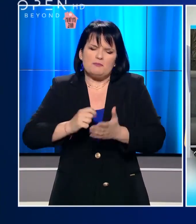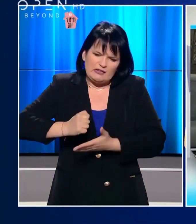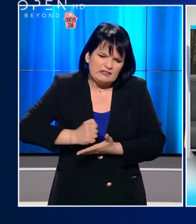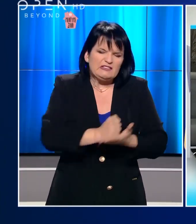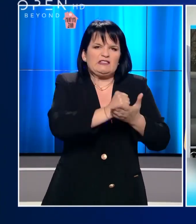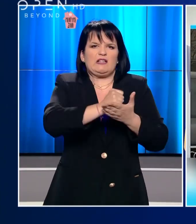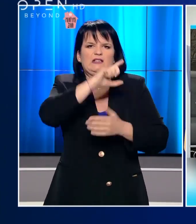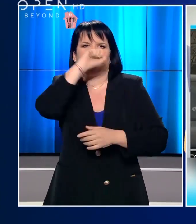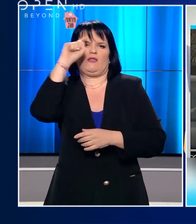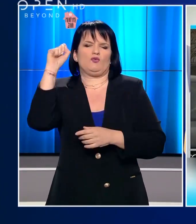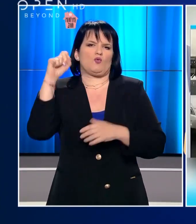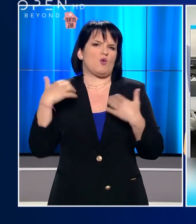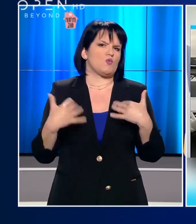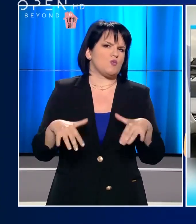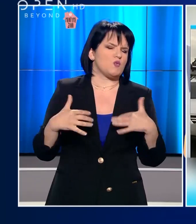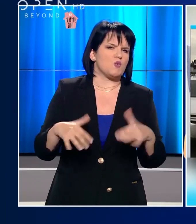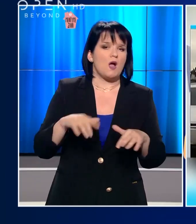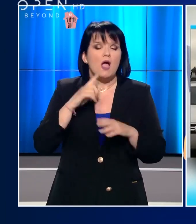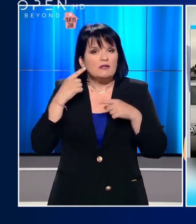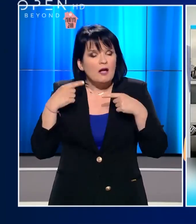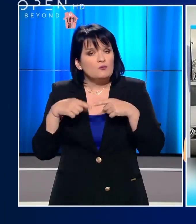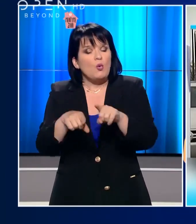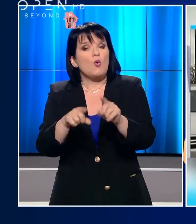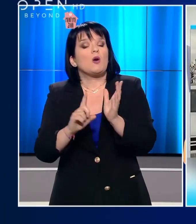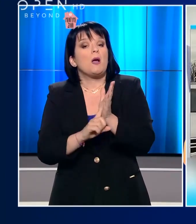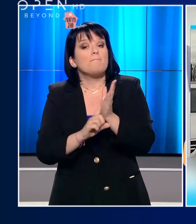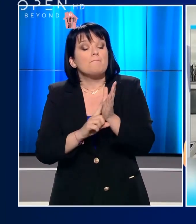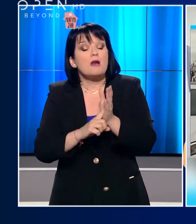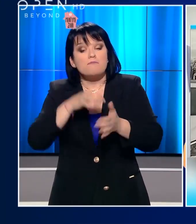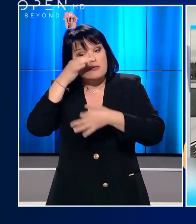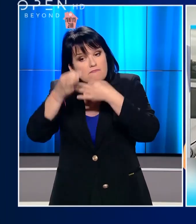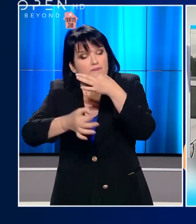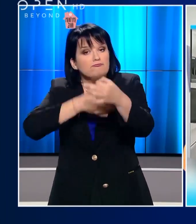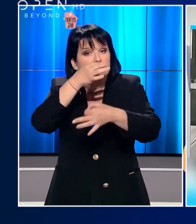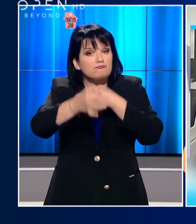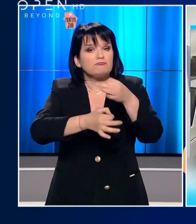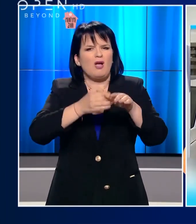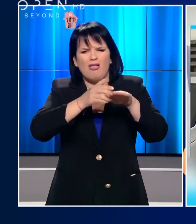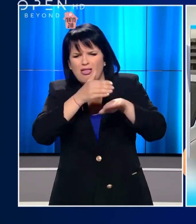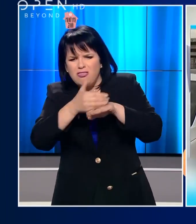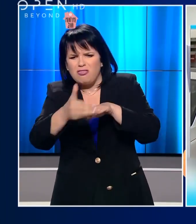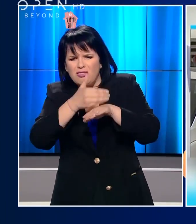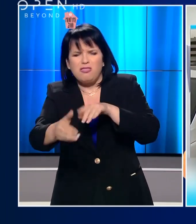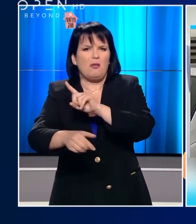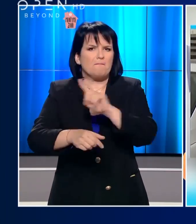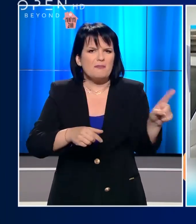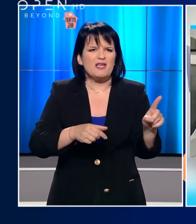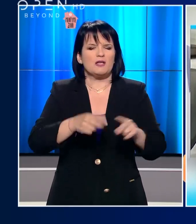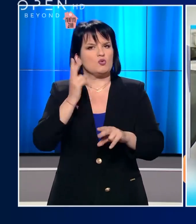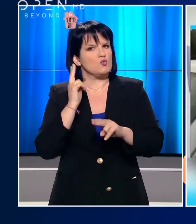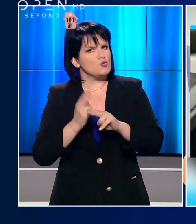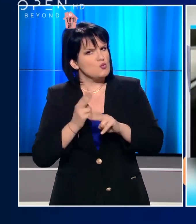στα δύσκολα. Αυτόχρονα όμως πρέπει να επισημαίνουμε τις ολιγορίες, πρέπει να επισημαίνουμε την